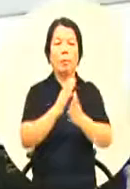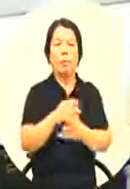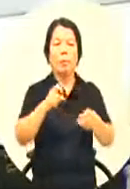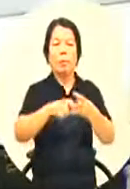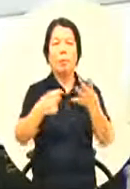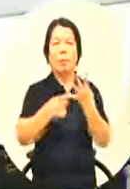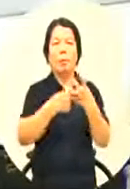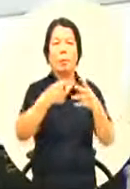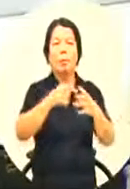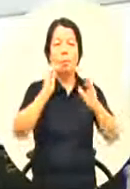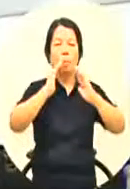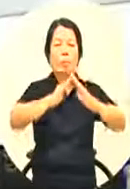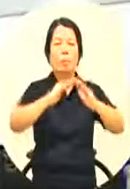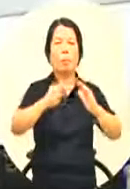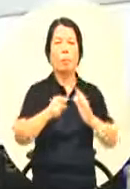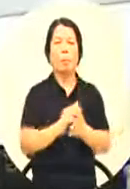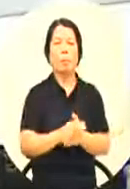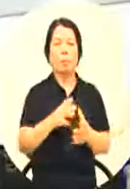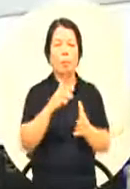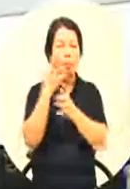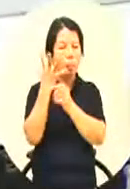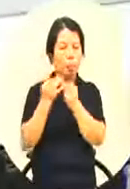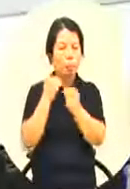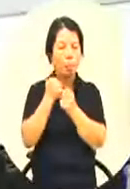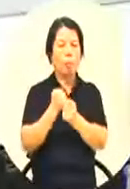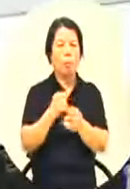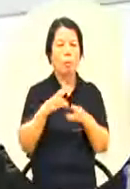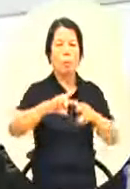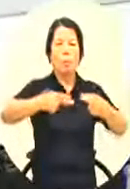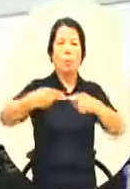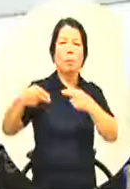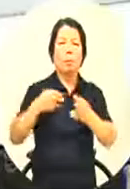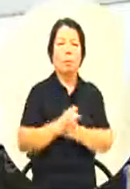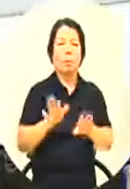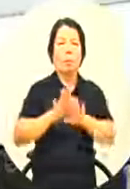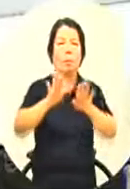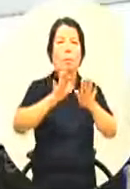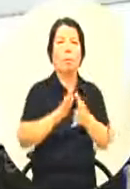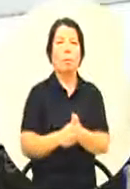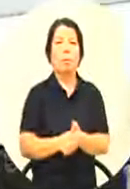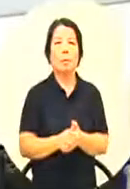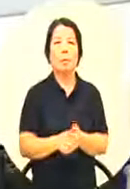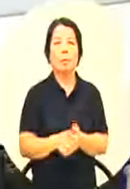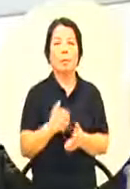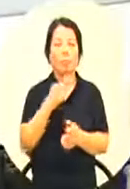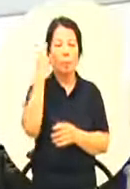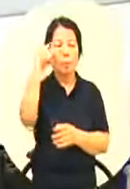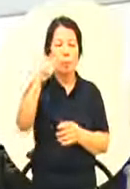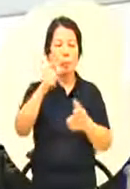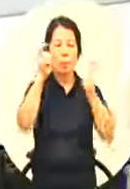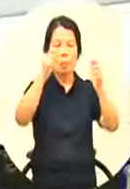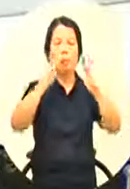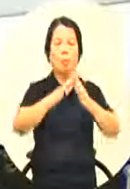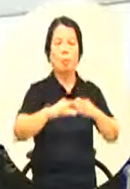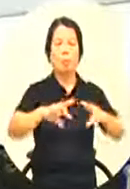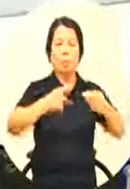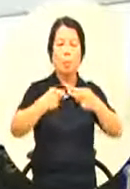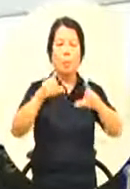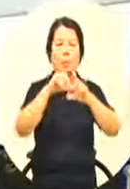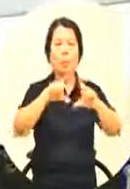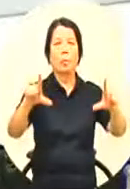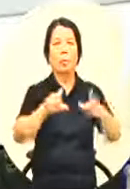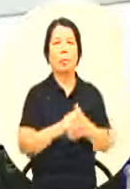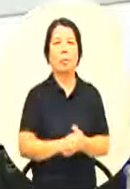业城市那这几年的蜕变呢跟成长我觉得我们高雄是改变很多